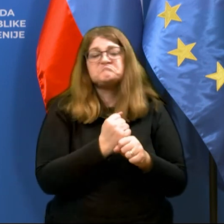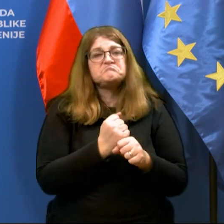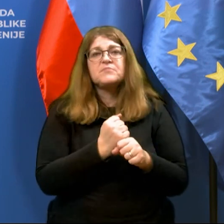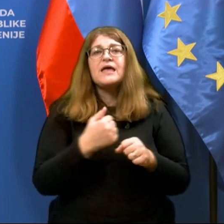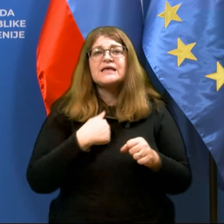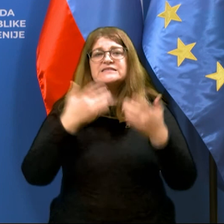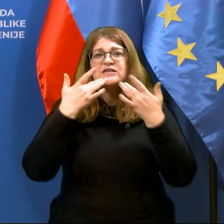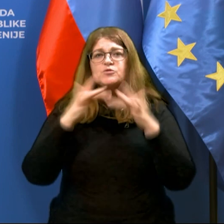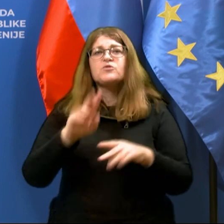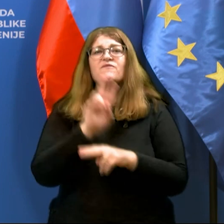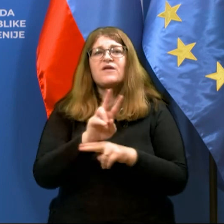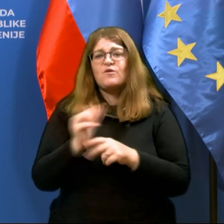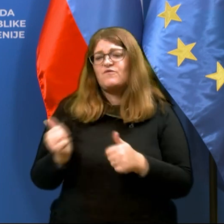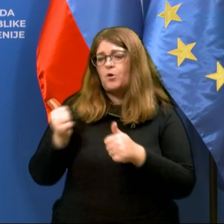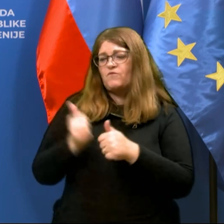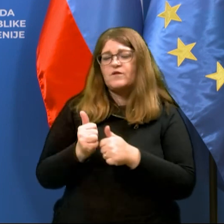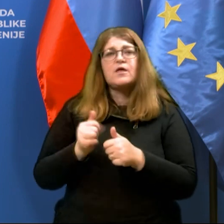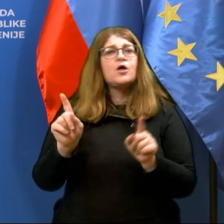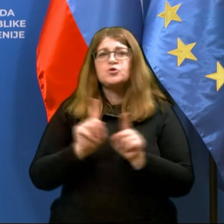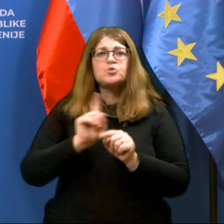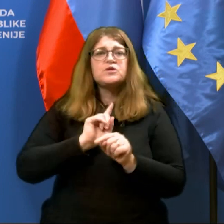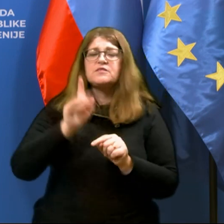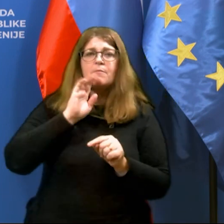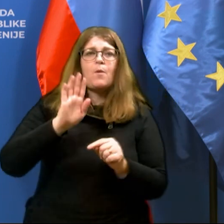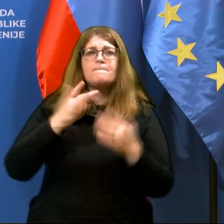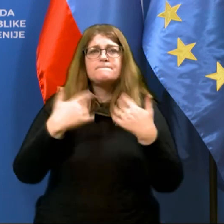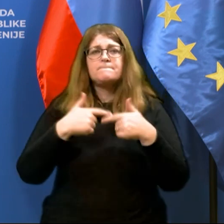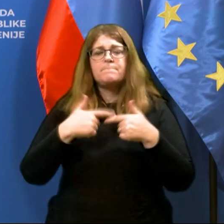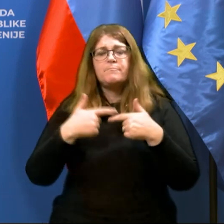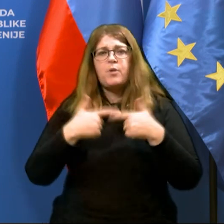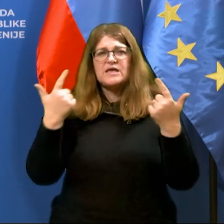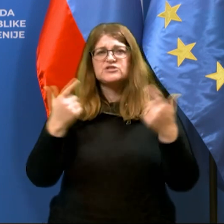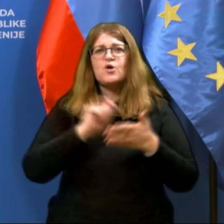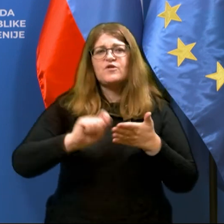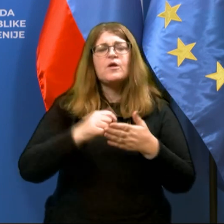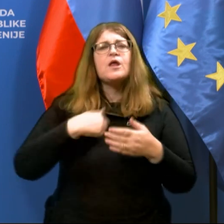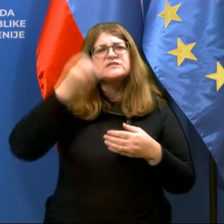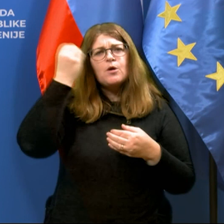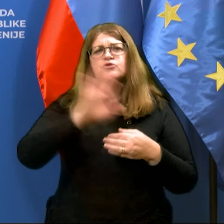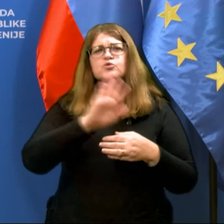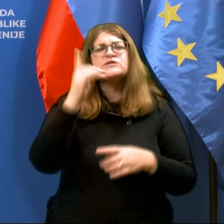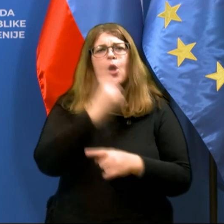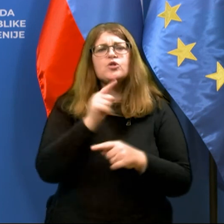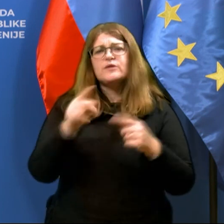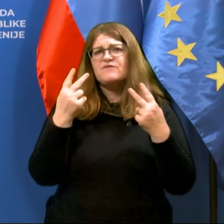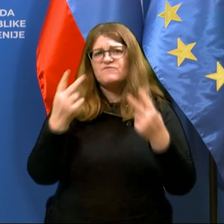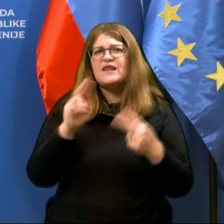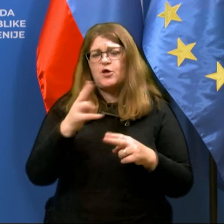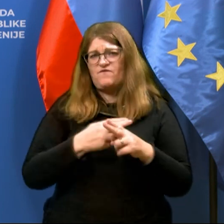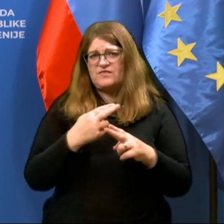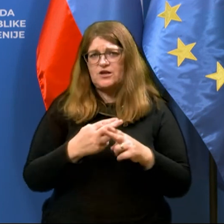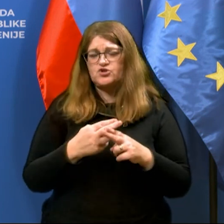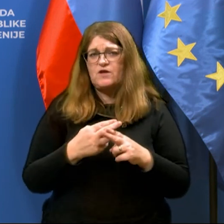da sem se odpovedal varovanja. Ravno tako ne mislim pojasnevat novinarjem. Upoštevo pa sem vse odloke, ki velja v državi,